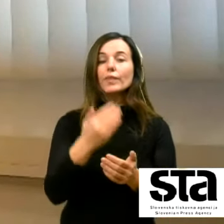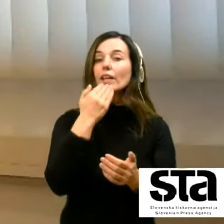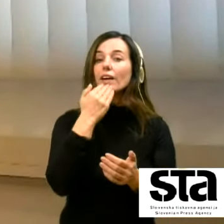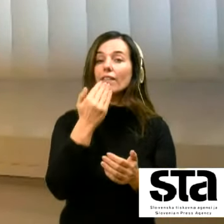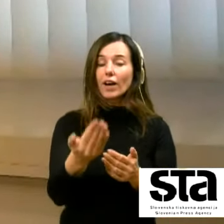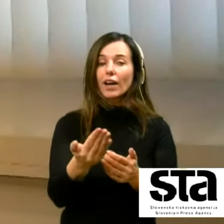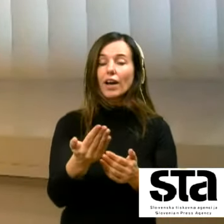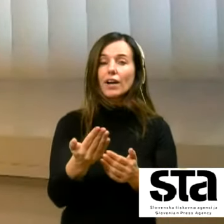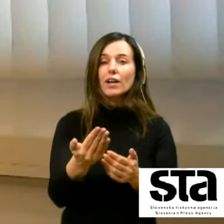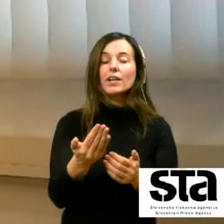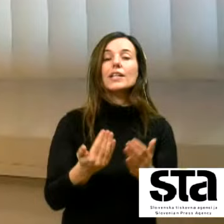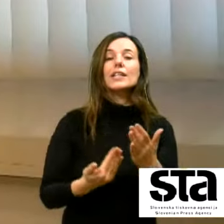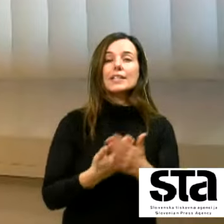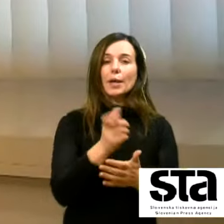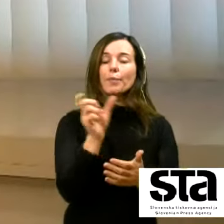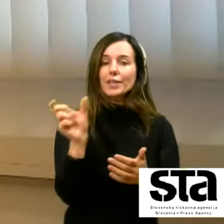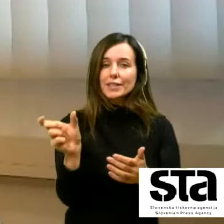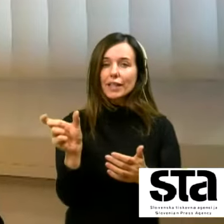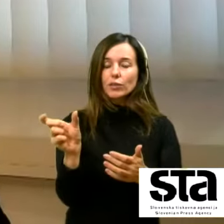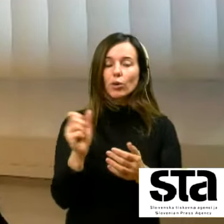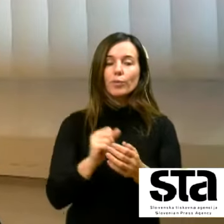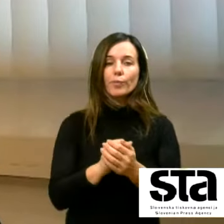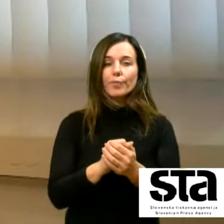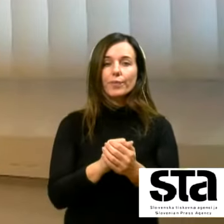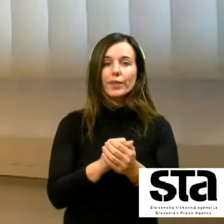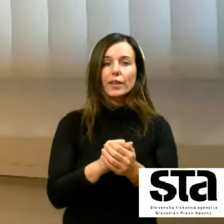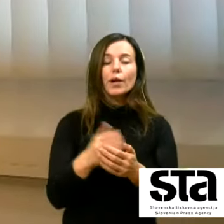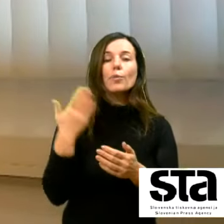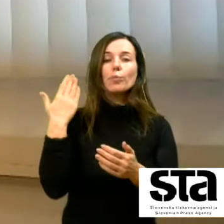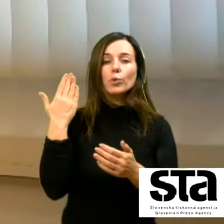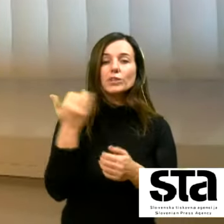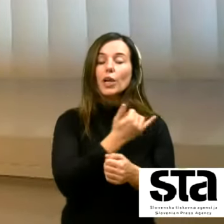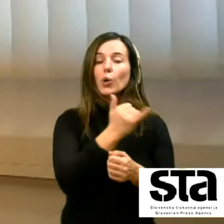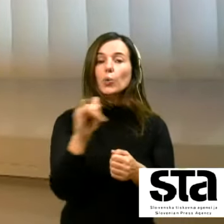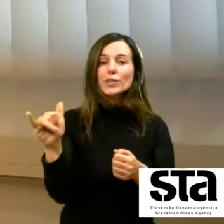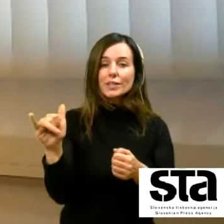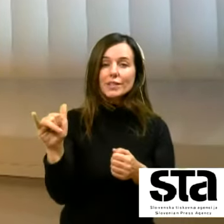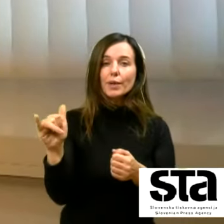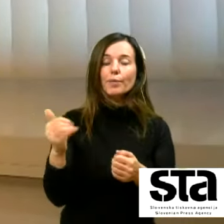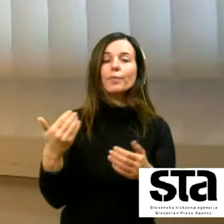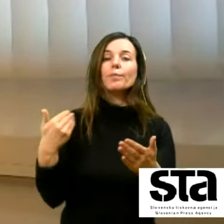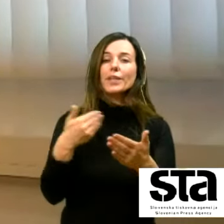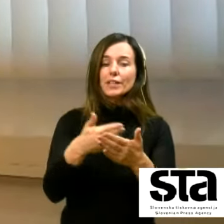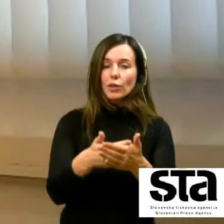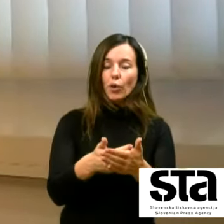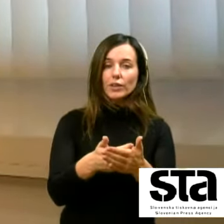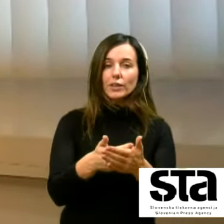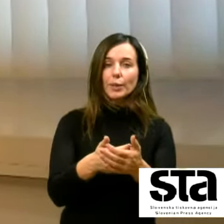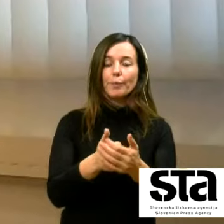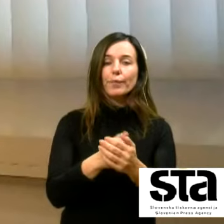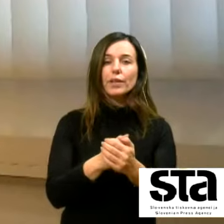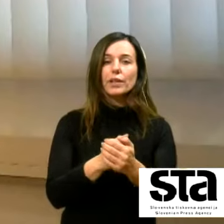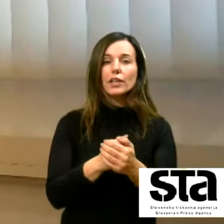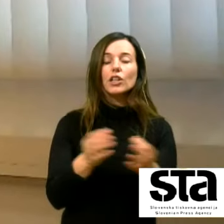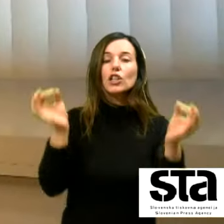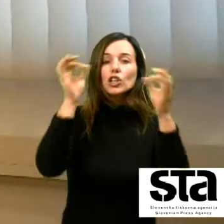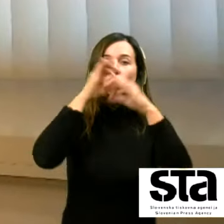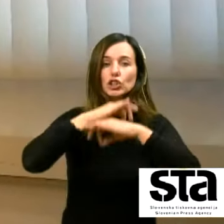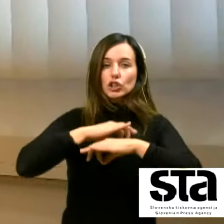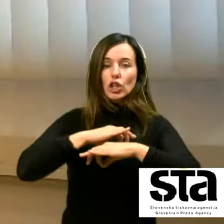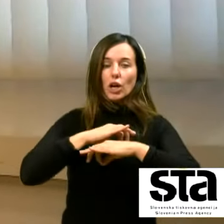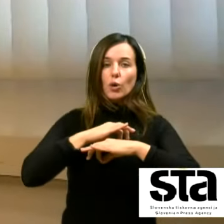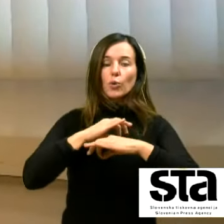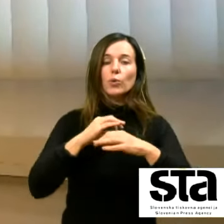Hvala lepa za besedo in tudi pozdrav vsem prisotnim žalno